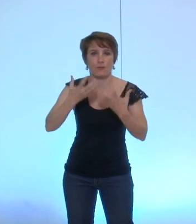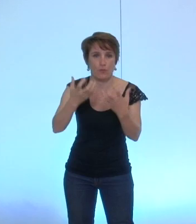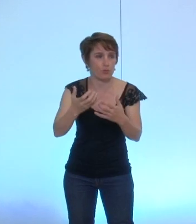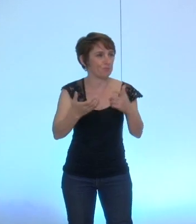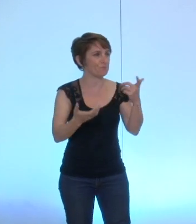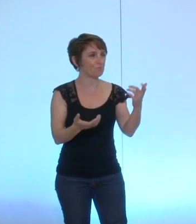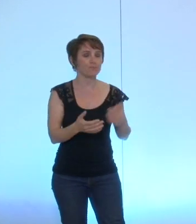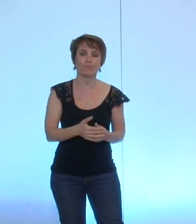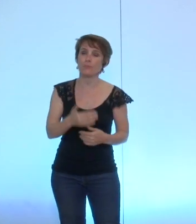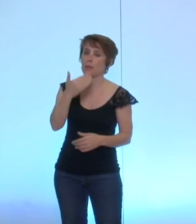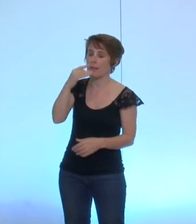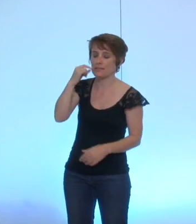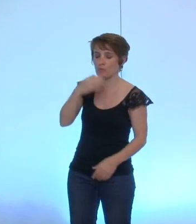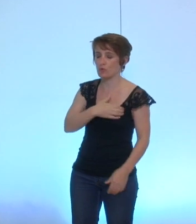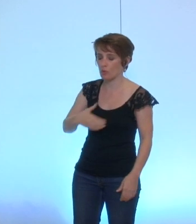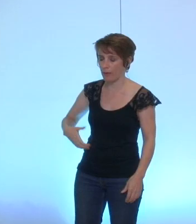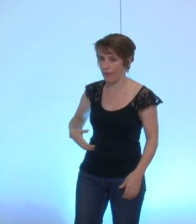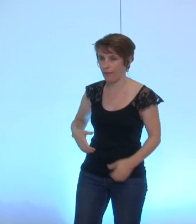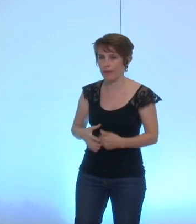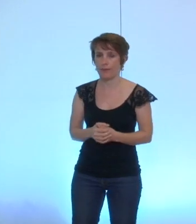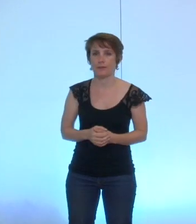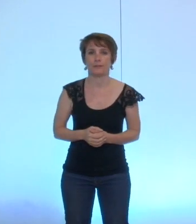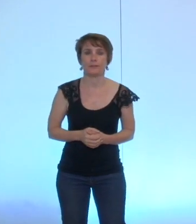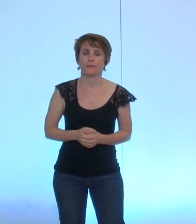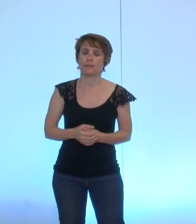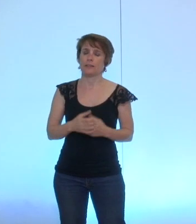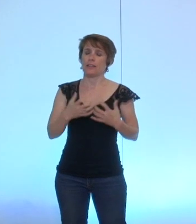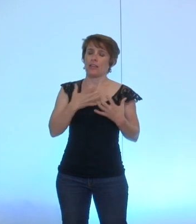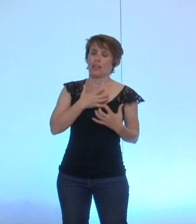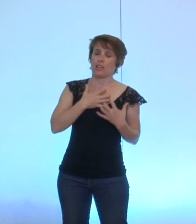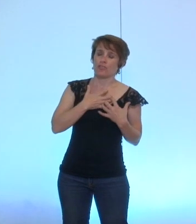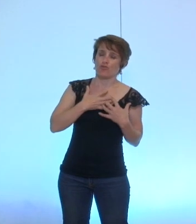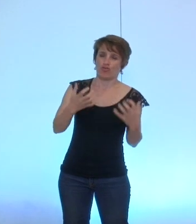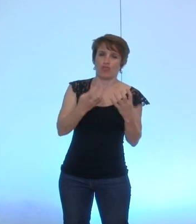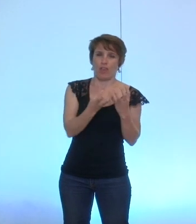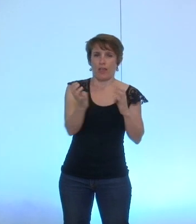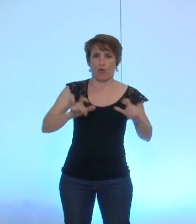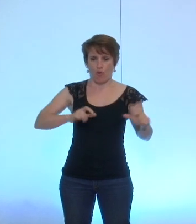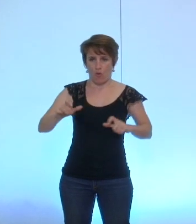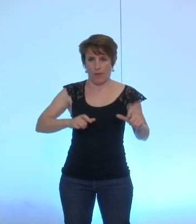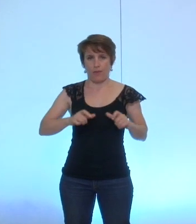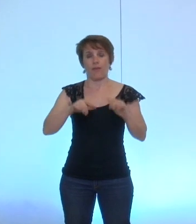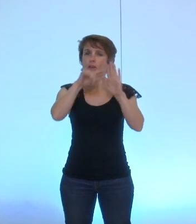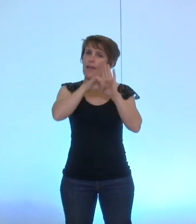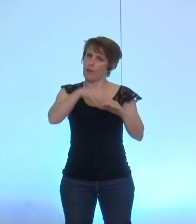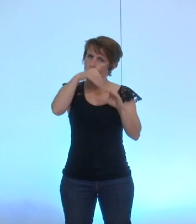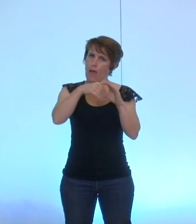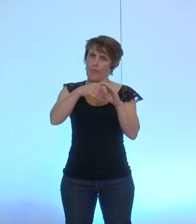Chers collègues, le vote du règlement intérieur au-delà de son obligation réglementaire de par la loi